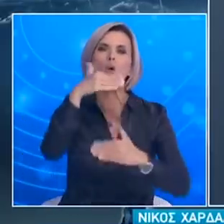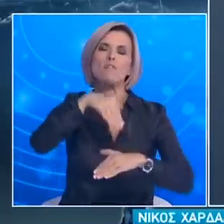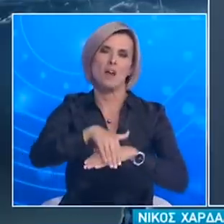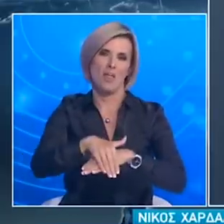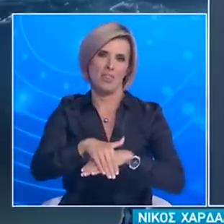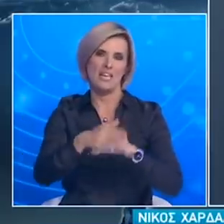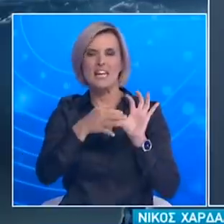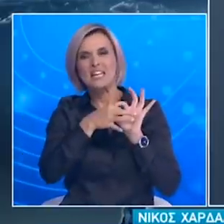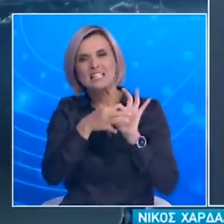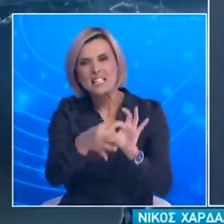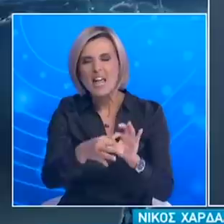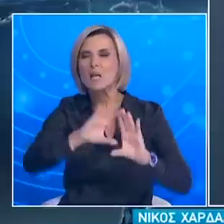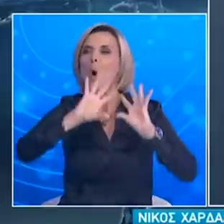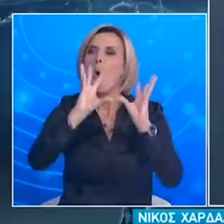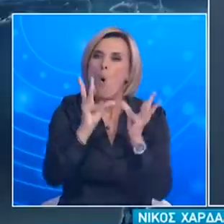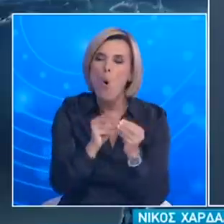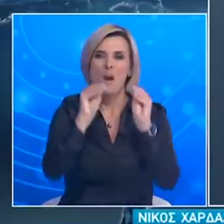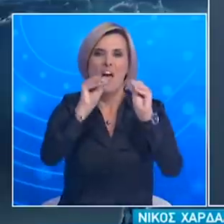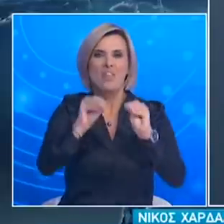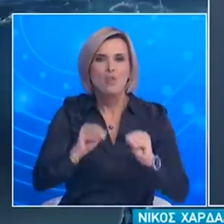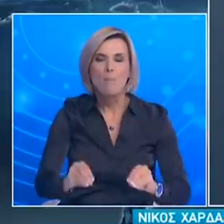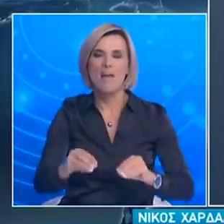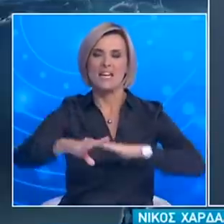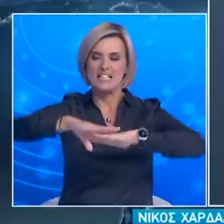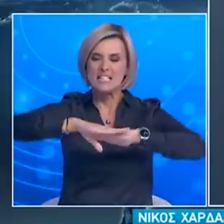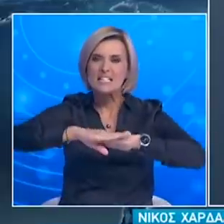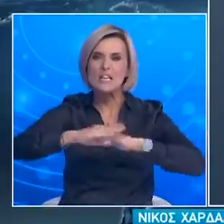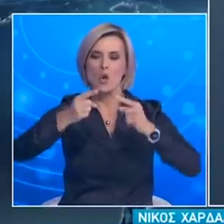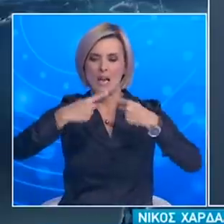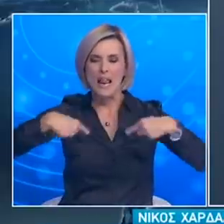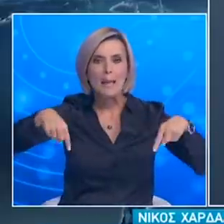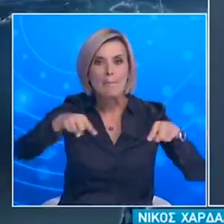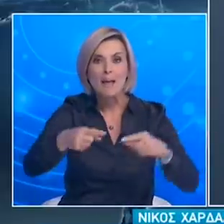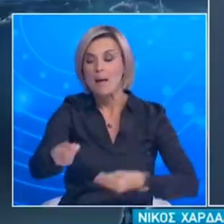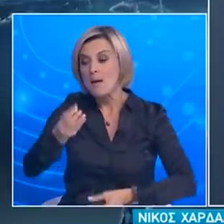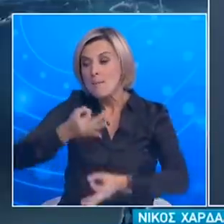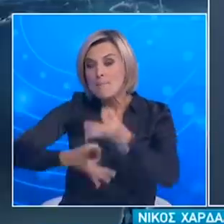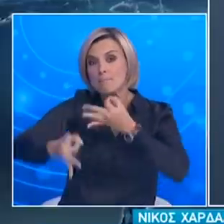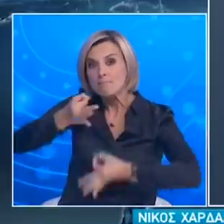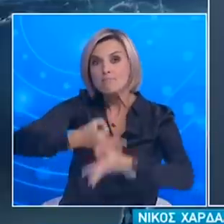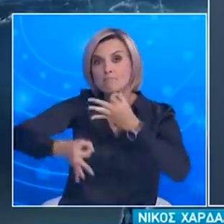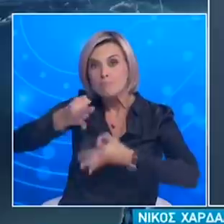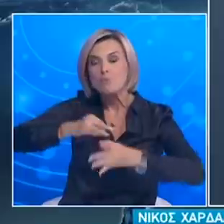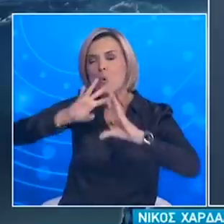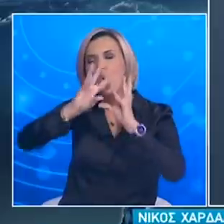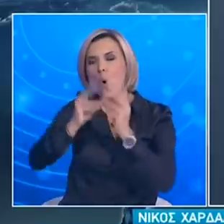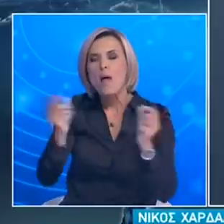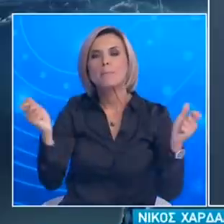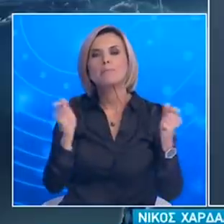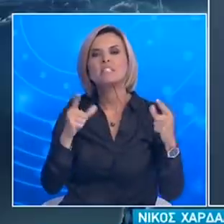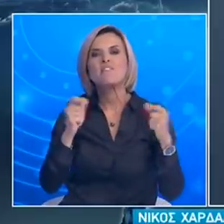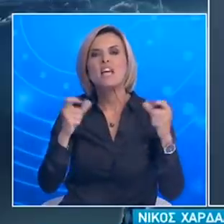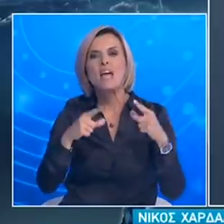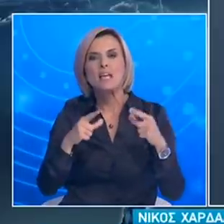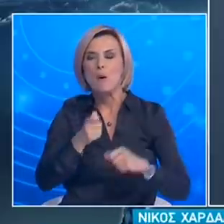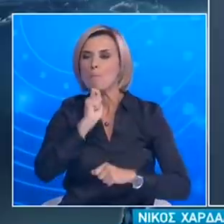εξερχόμενα Για τις πύλες εισόδου Μας δίνουν εκείνα τα στατιστικά στοιχεία Μαζί με το ψηφιακής πολιτικής Το Υπουργείο που